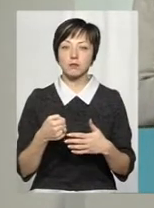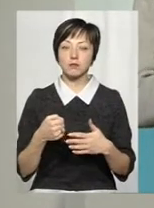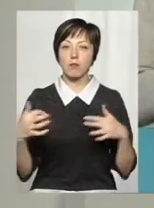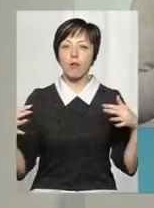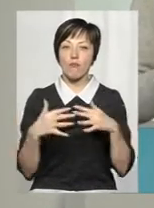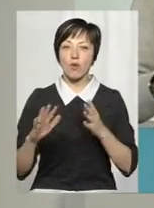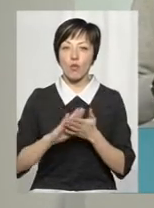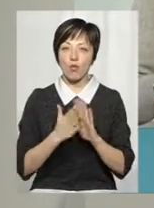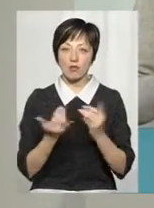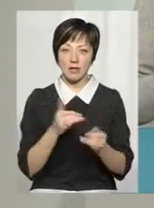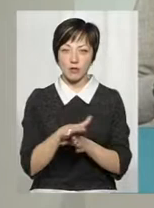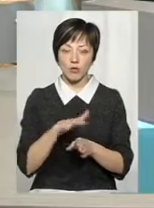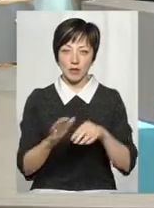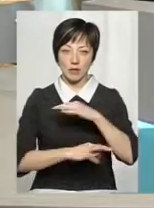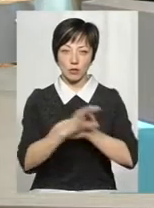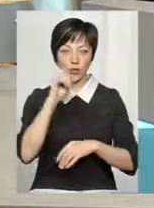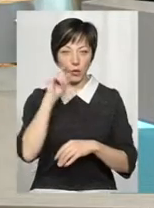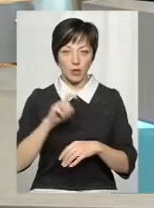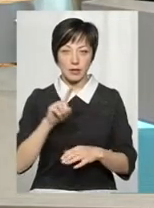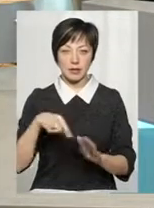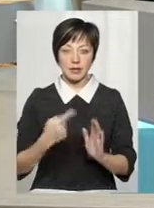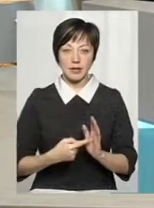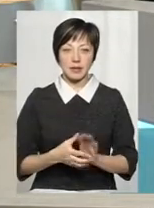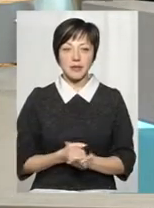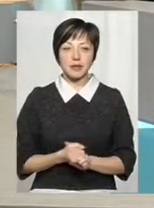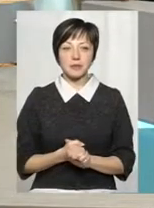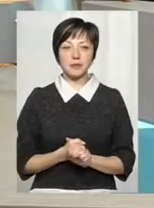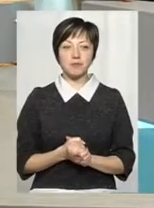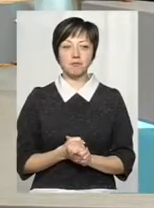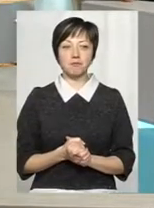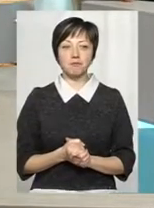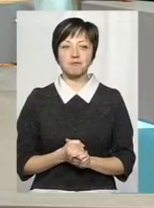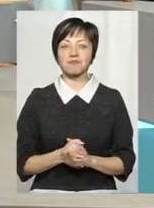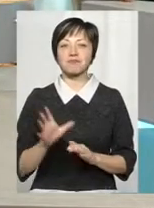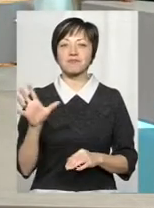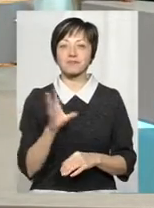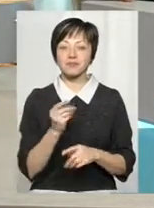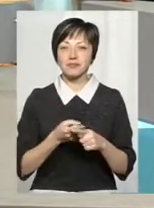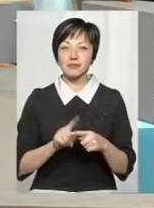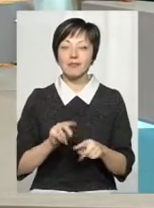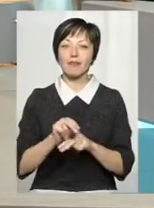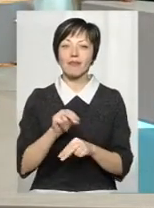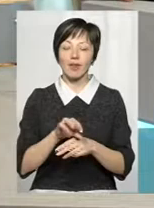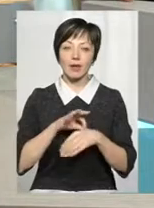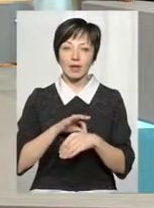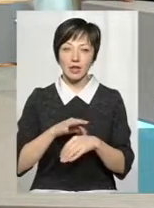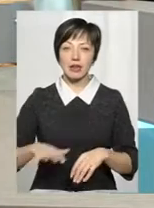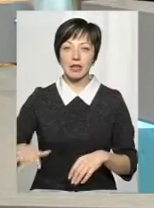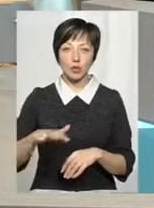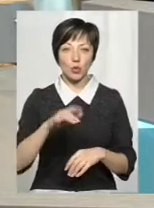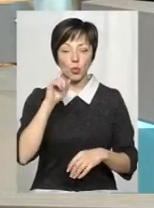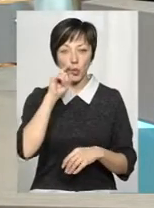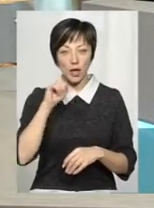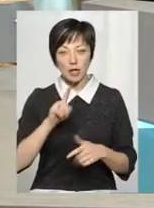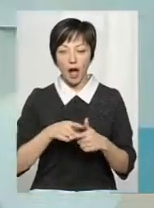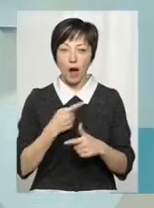які зараз відбуваються на сході нашої країни? Ви зрозумієте одне, що всі ці навчання, які проводяться на території України,